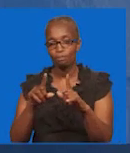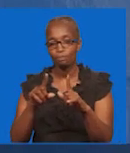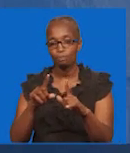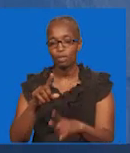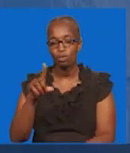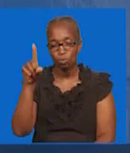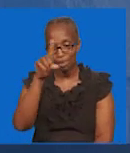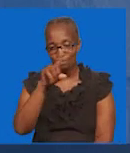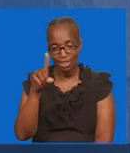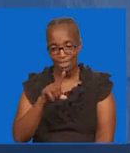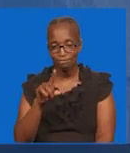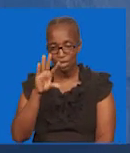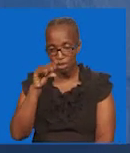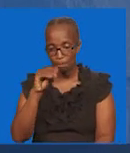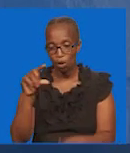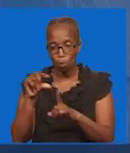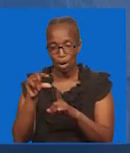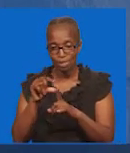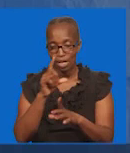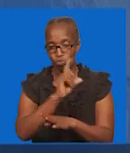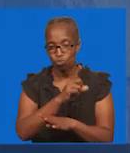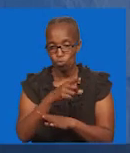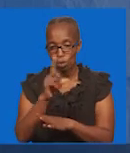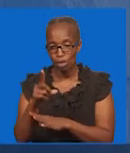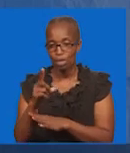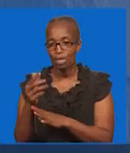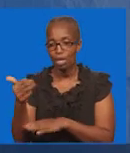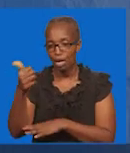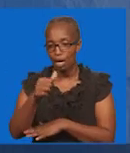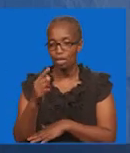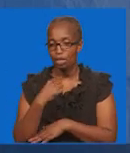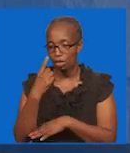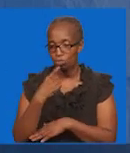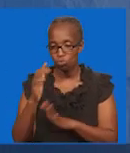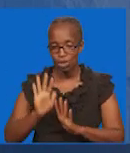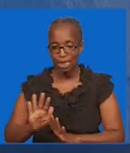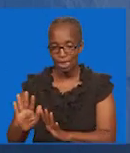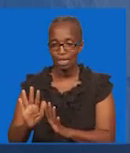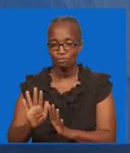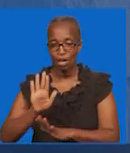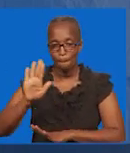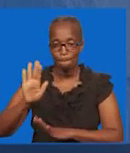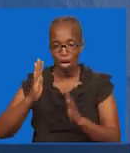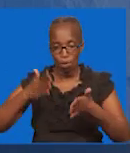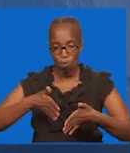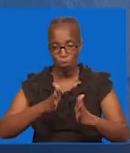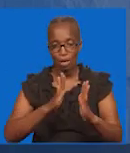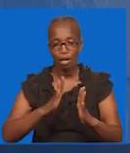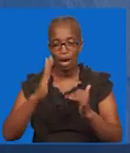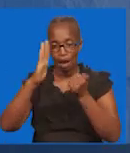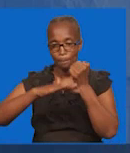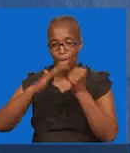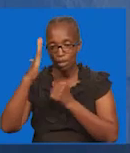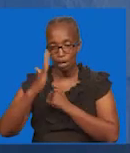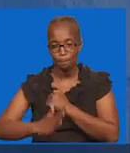usemi, neno, lakumonya uyo, mtu huyo Ayache jia yake Mtu mbaya